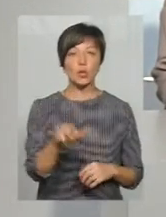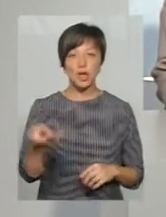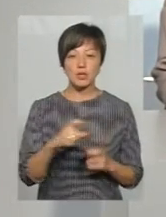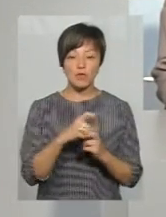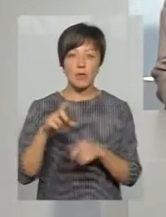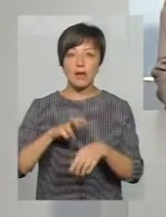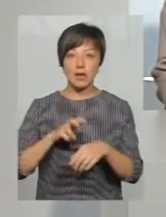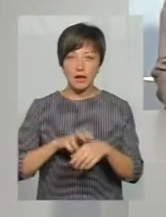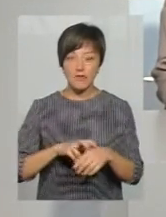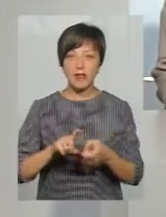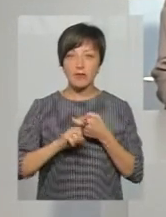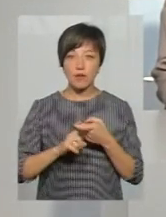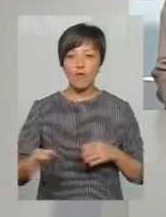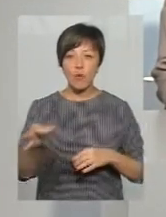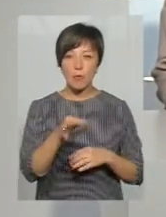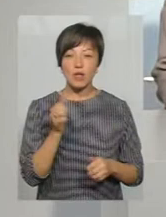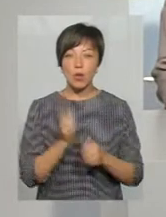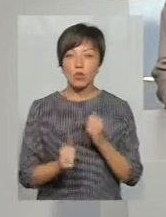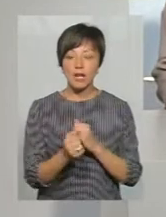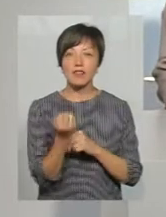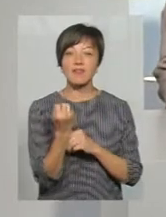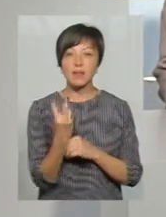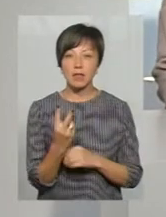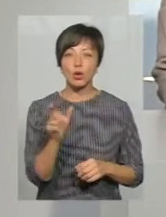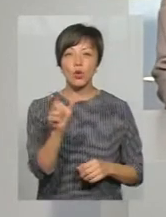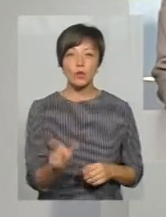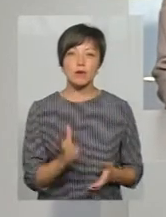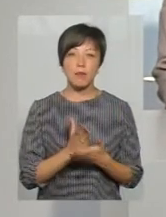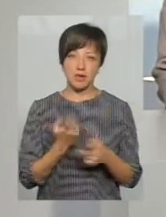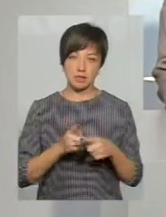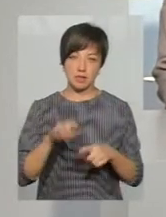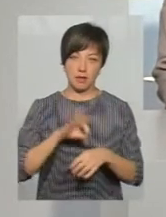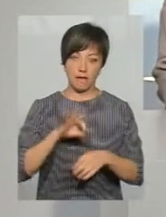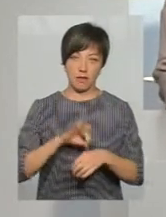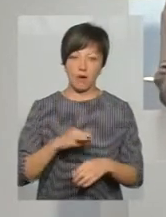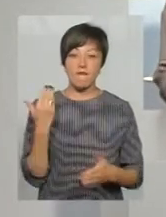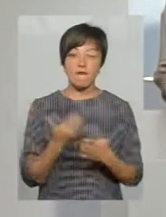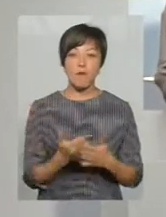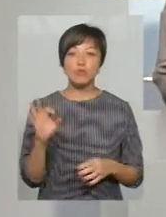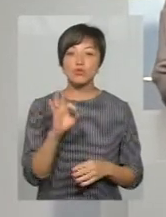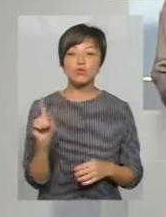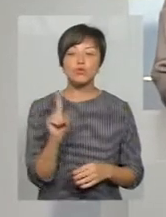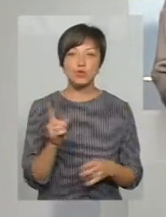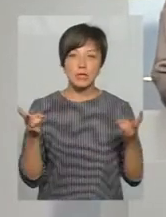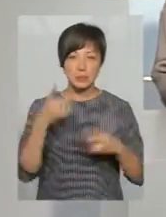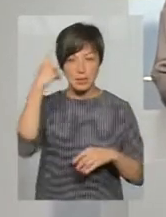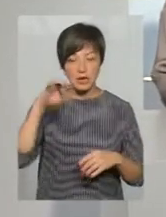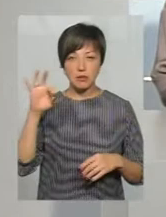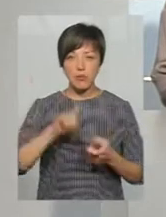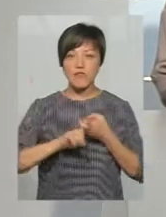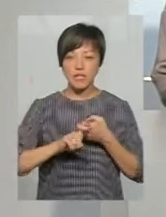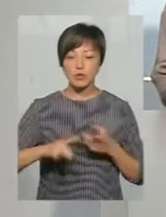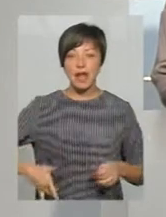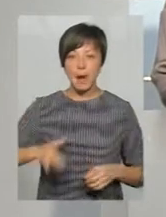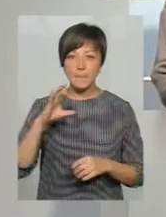За словами лікарів-інфекціоністів, в області кожна 12-та людина має це захворювання. От про те, що треба знати про вірусні гепатити,